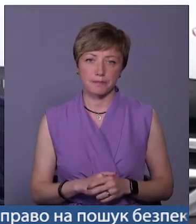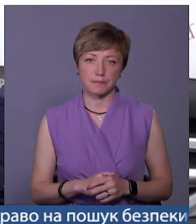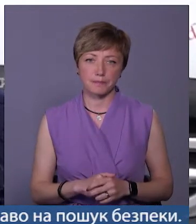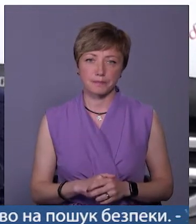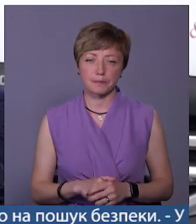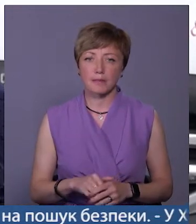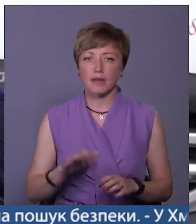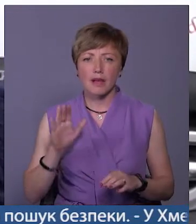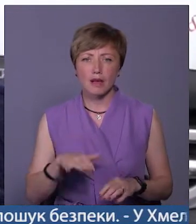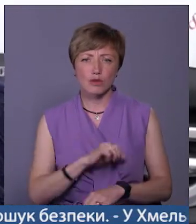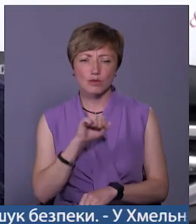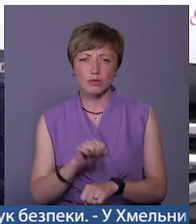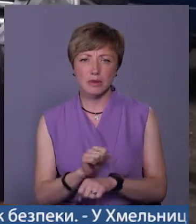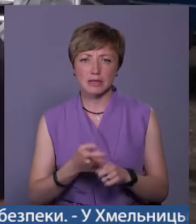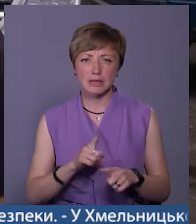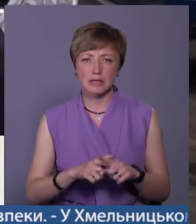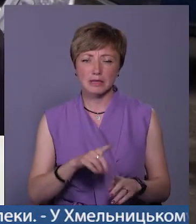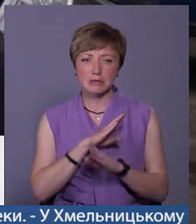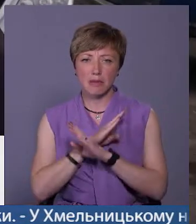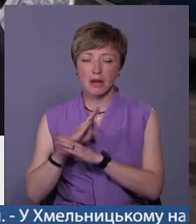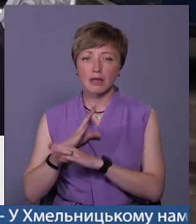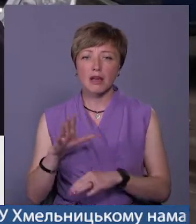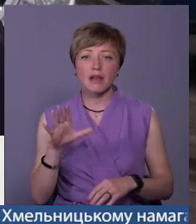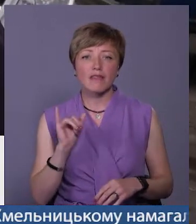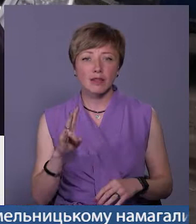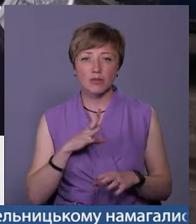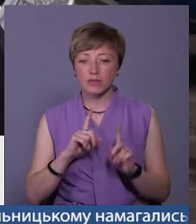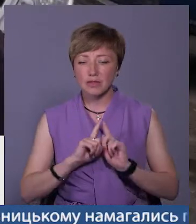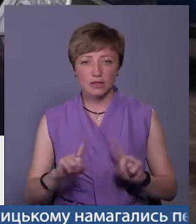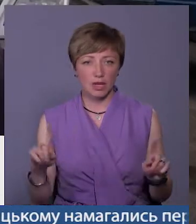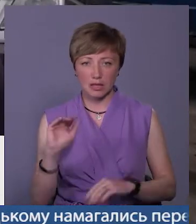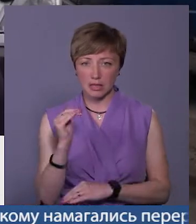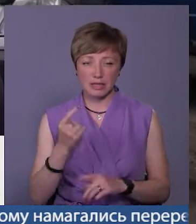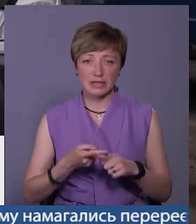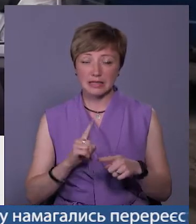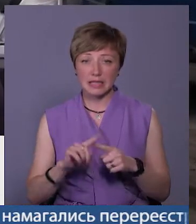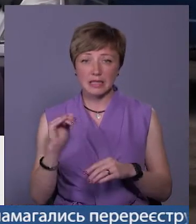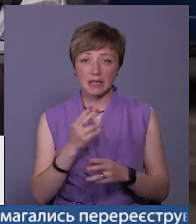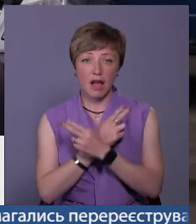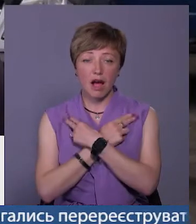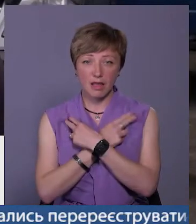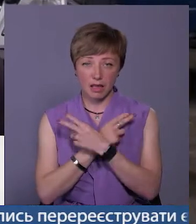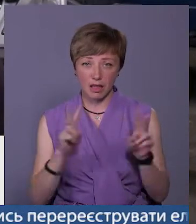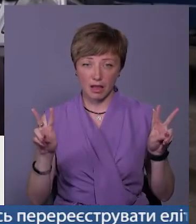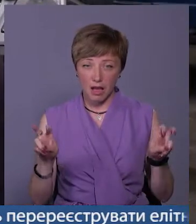Хай зупиниться ці смерті. Він був незвичайною дитиною. Це дитина-ангел.